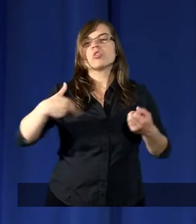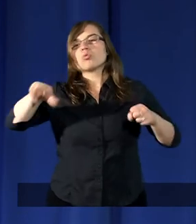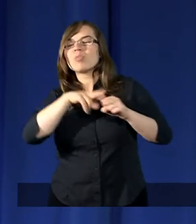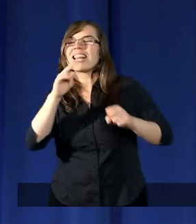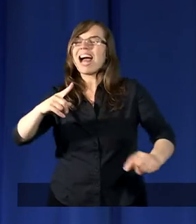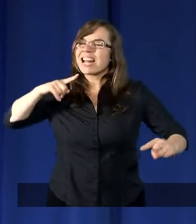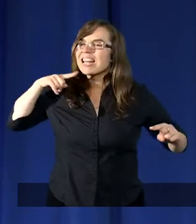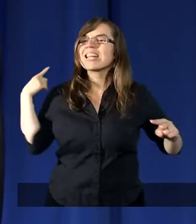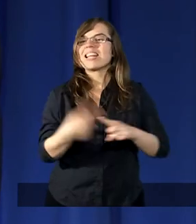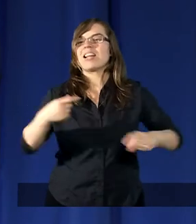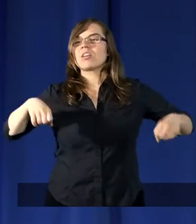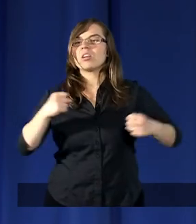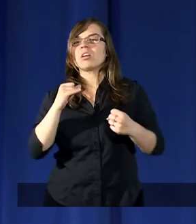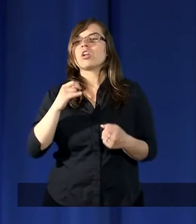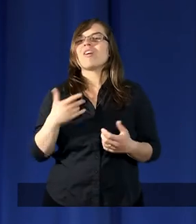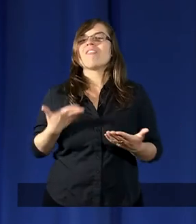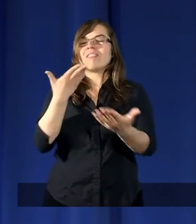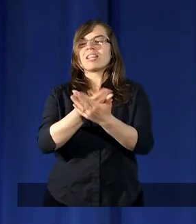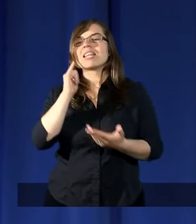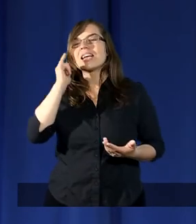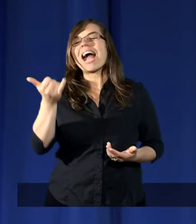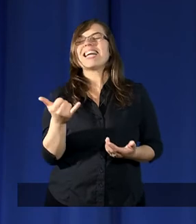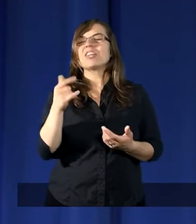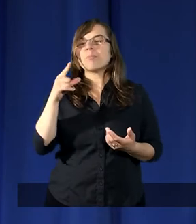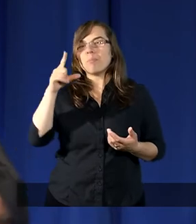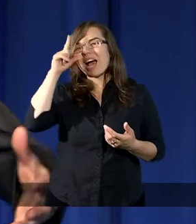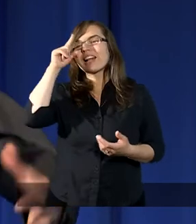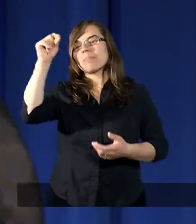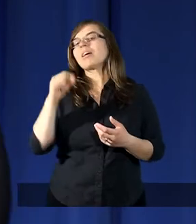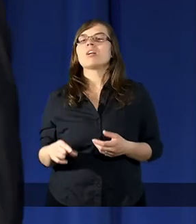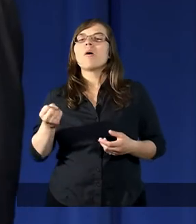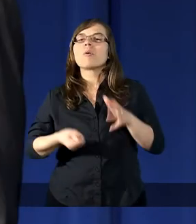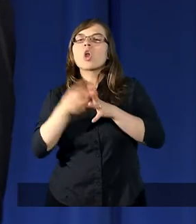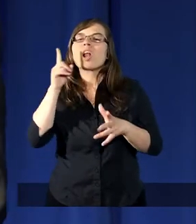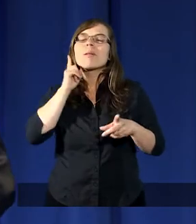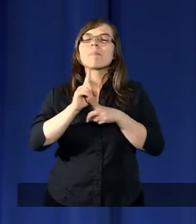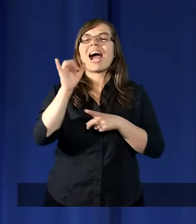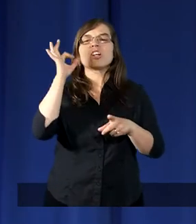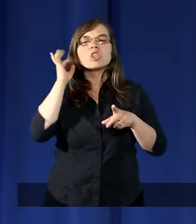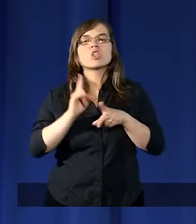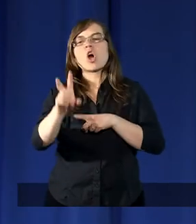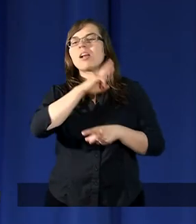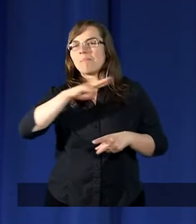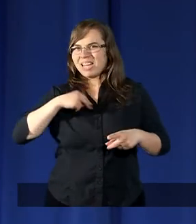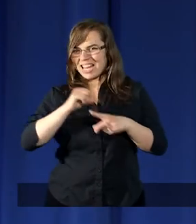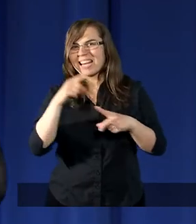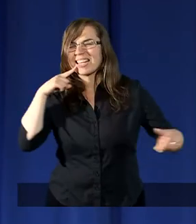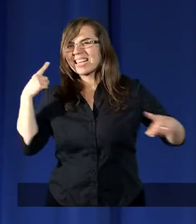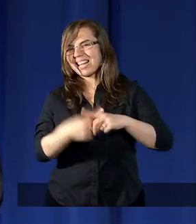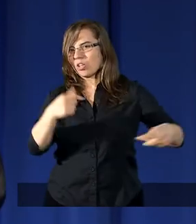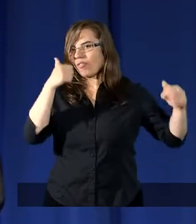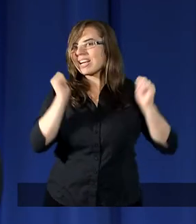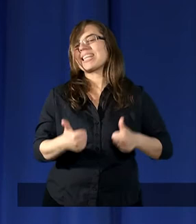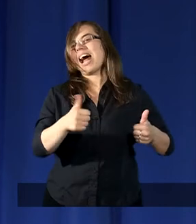zdecydowanie po stronie jakiejś idei stoi. Drodzy bracia i siostry, czy jesteśmy zdecydowani stać po